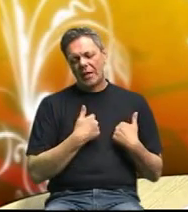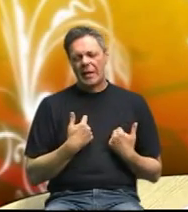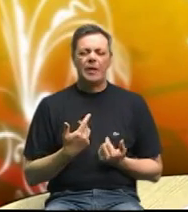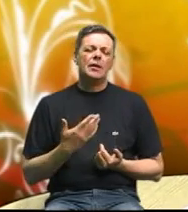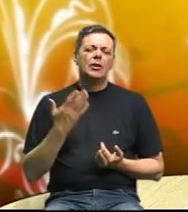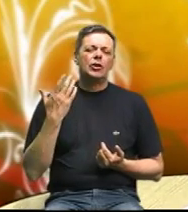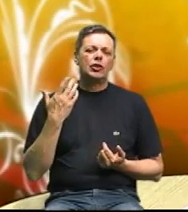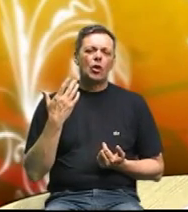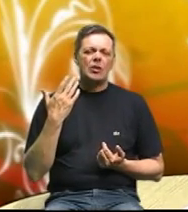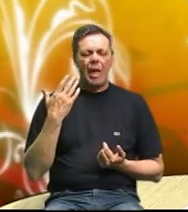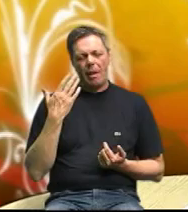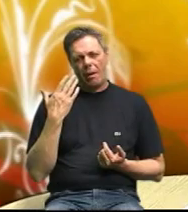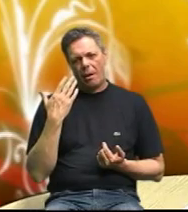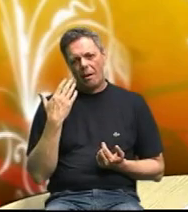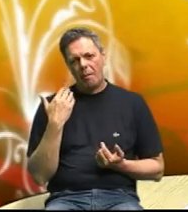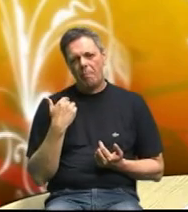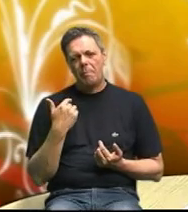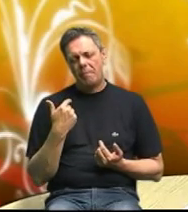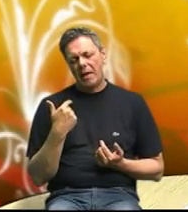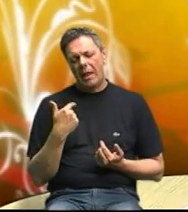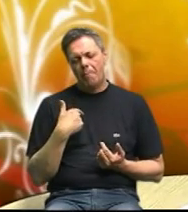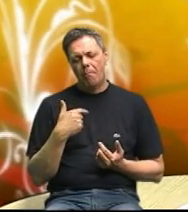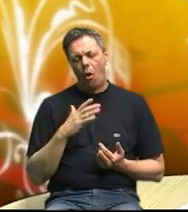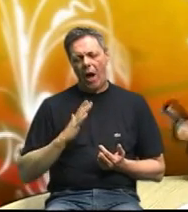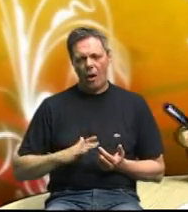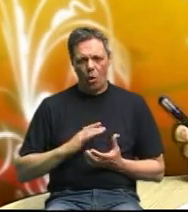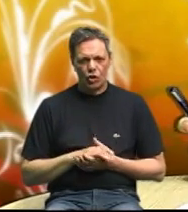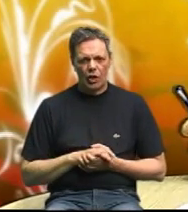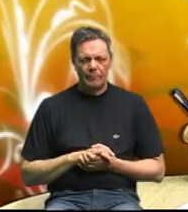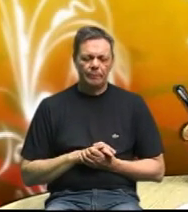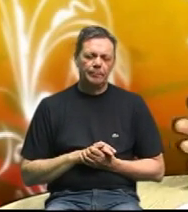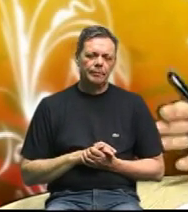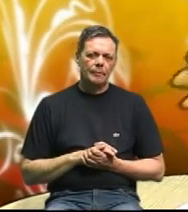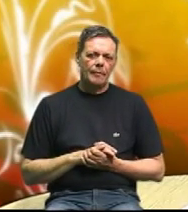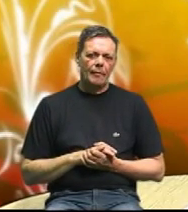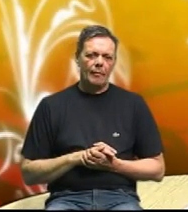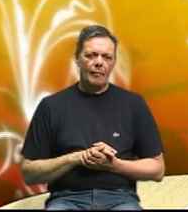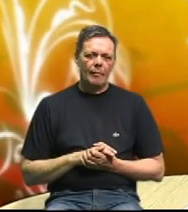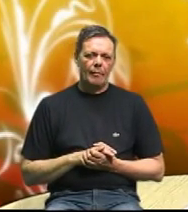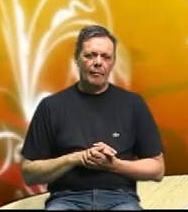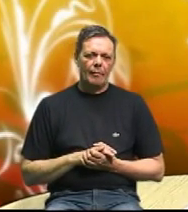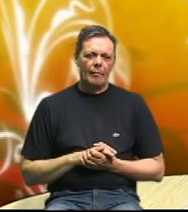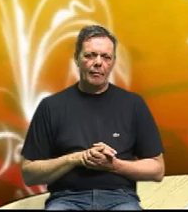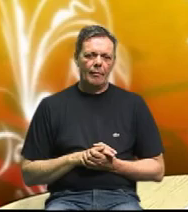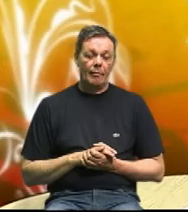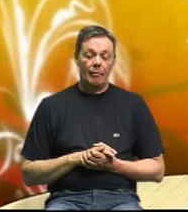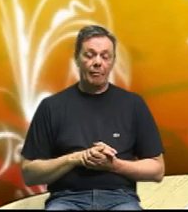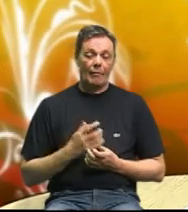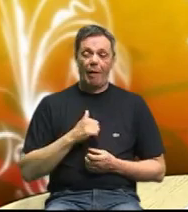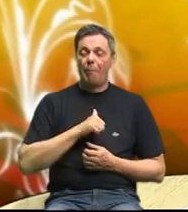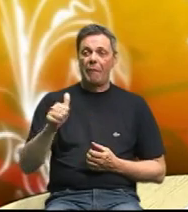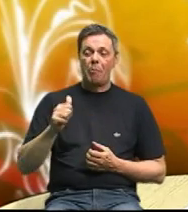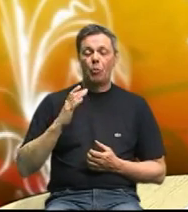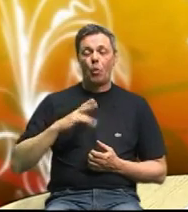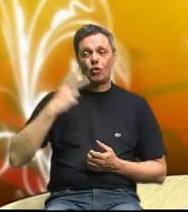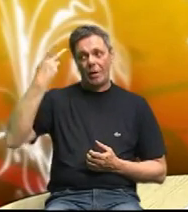zapravo bili ste moja gošća iz inozemstva prva nisam još imala iz inozemstva u ovoj emisiji